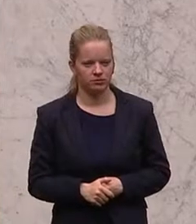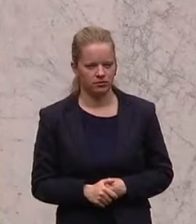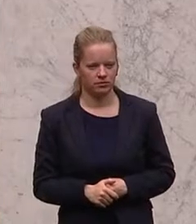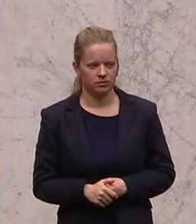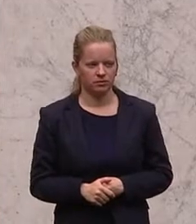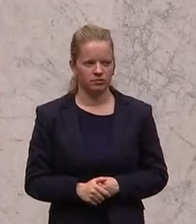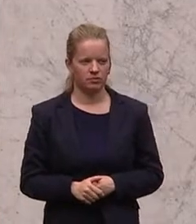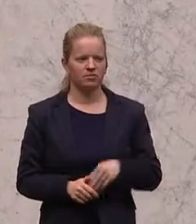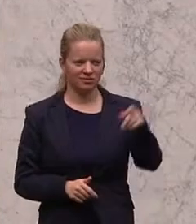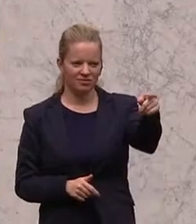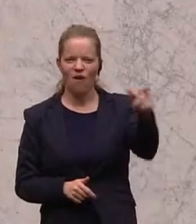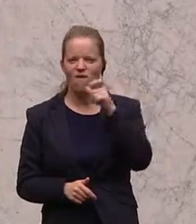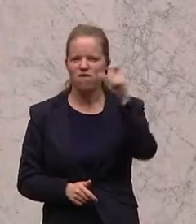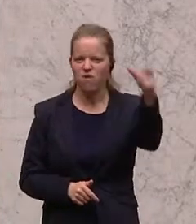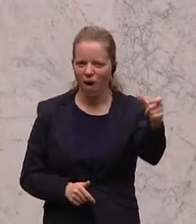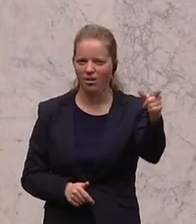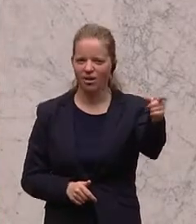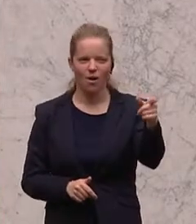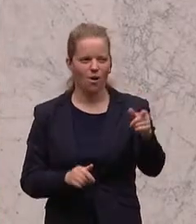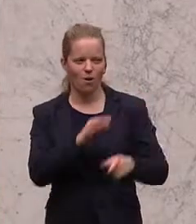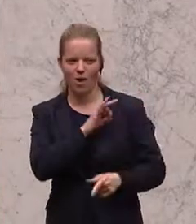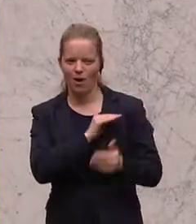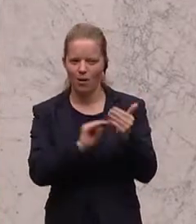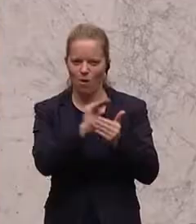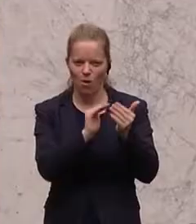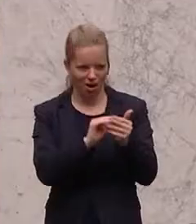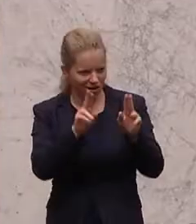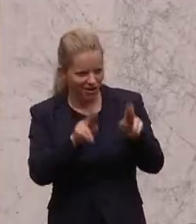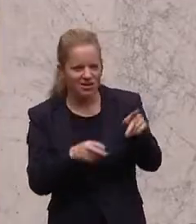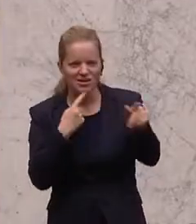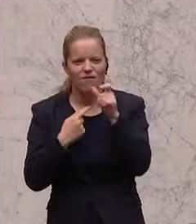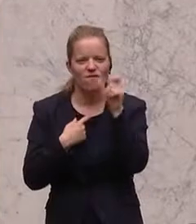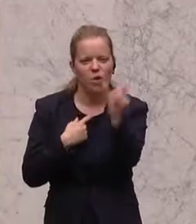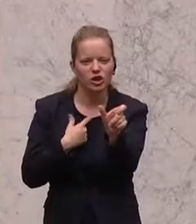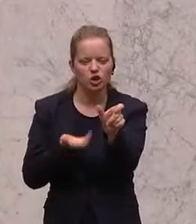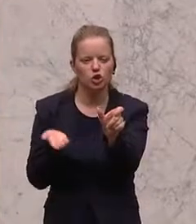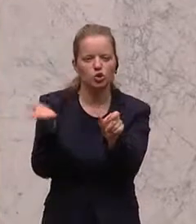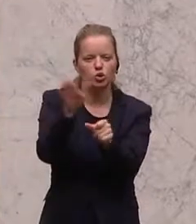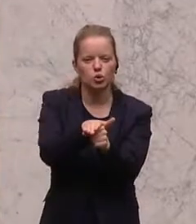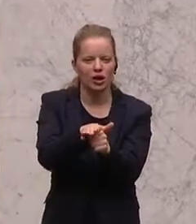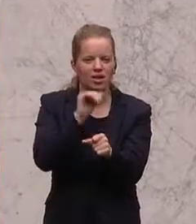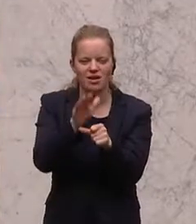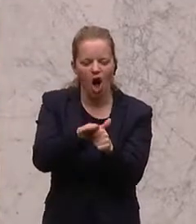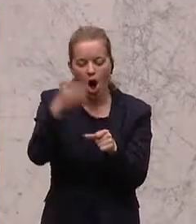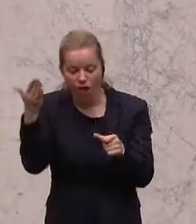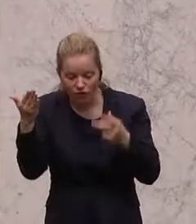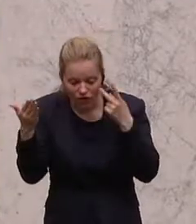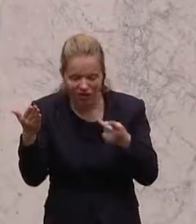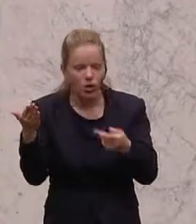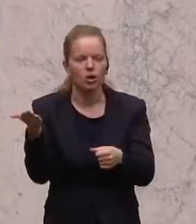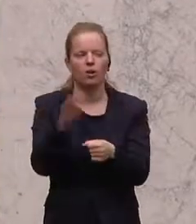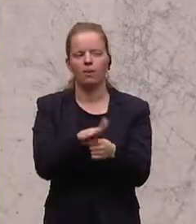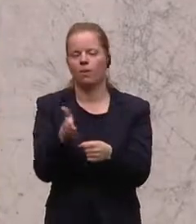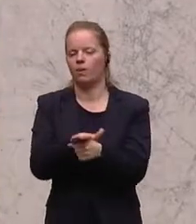Zudecker, das ist das richtige Wort, Kollege Kogler, hast vollkommen recht. Man darf sich nicht wünschen,